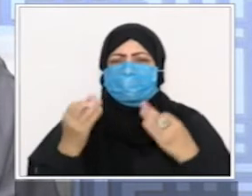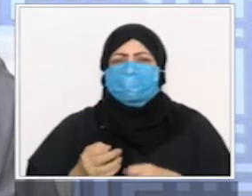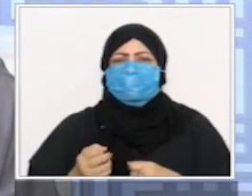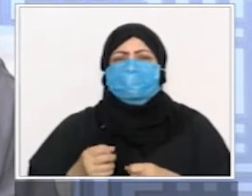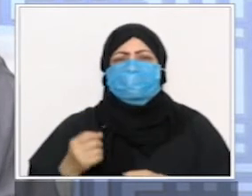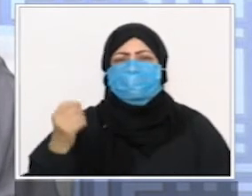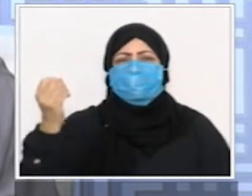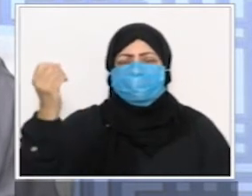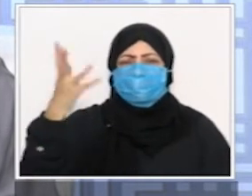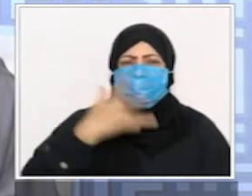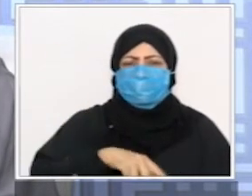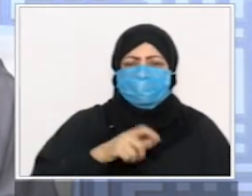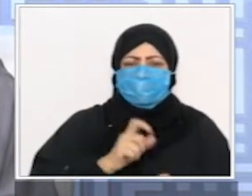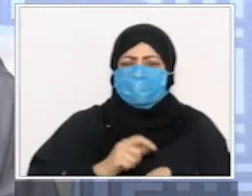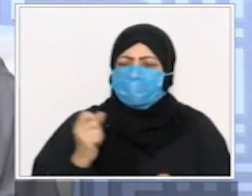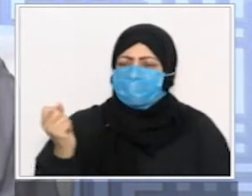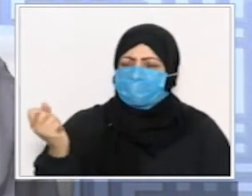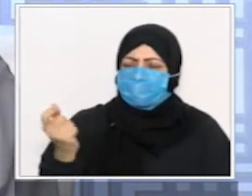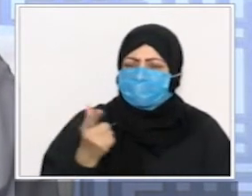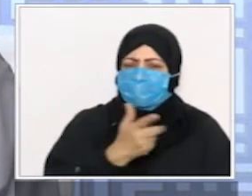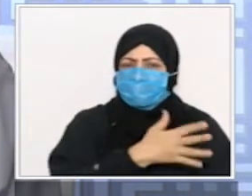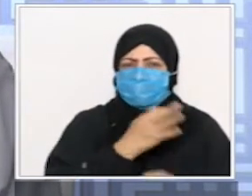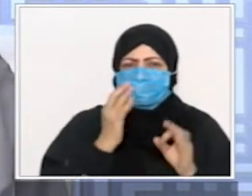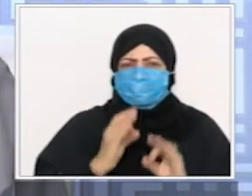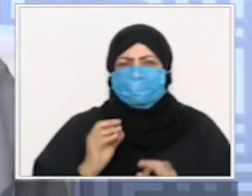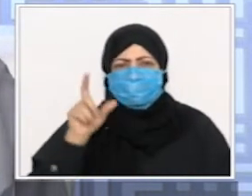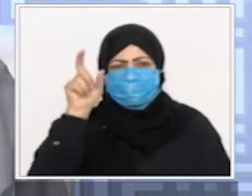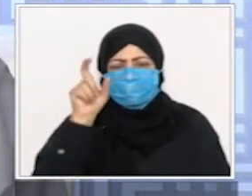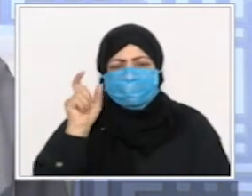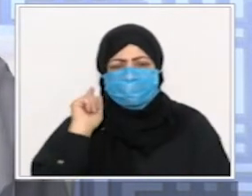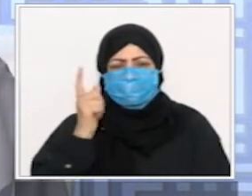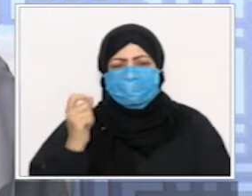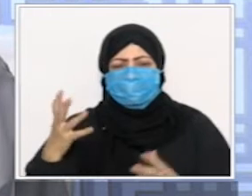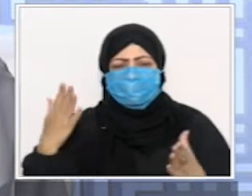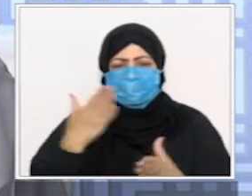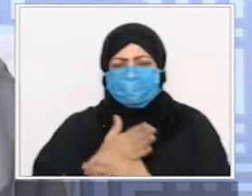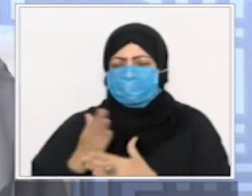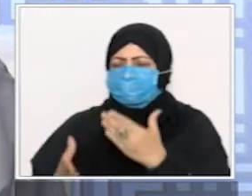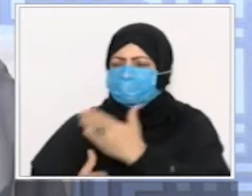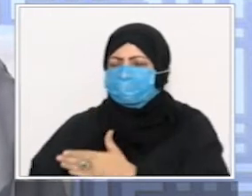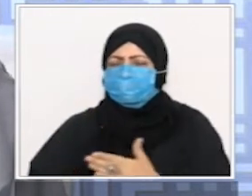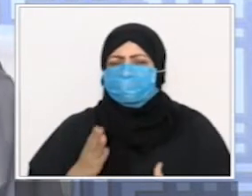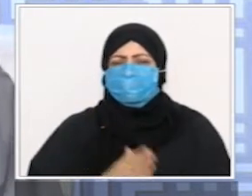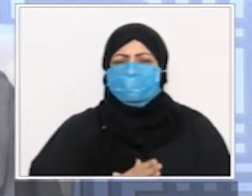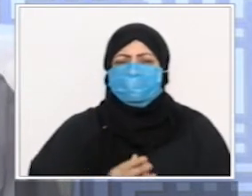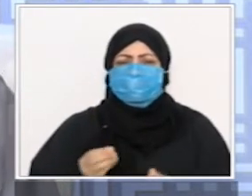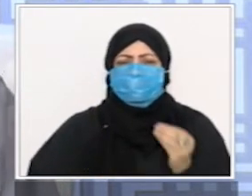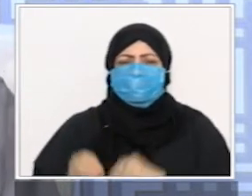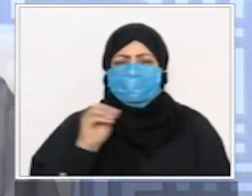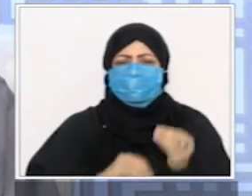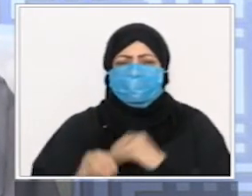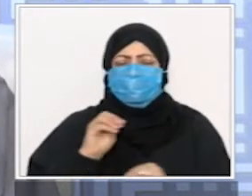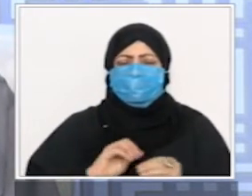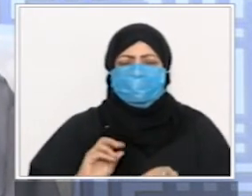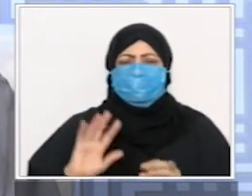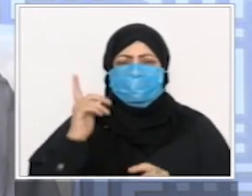الأوقاف هؤلاء ثل من المداخل الذين حرفوا كل شيء وضعوا عبادة الناس هؤلاء غير مؤتمنين